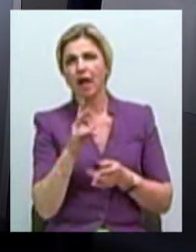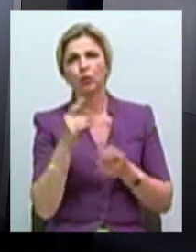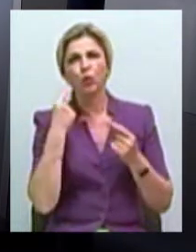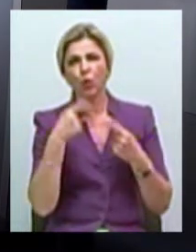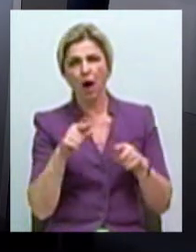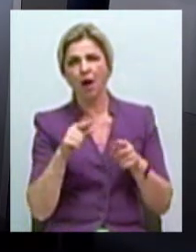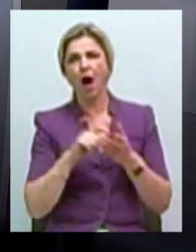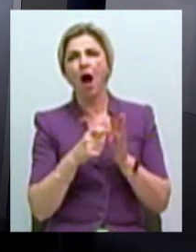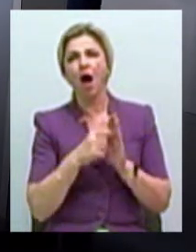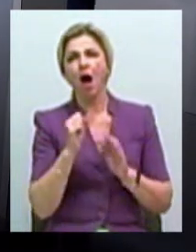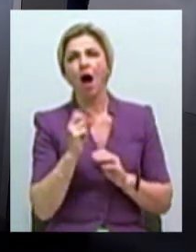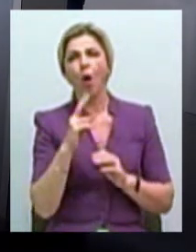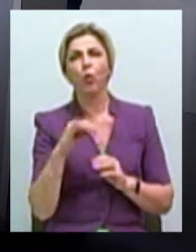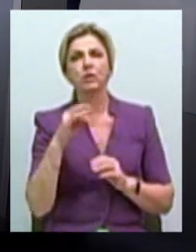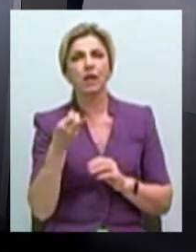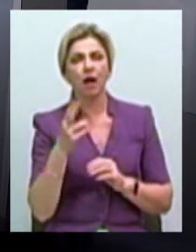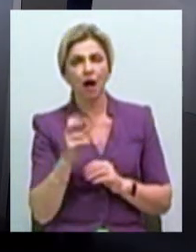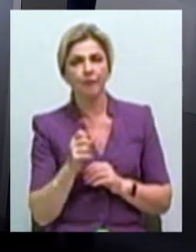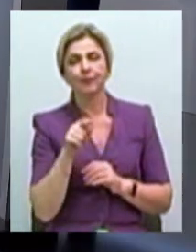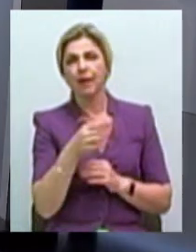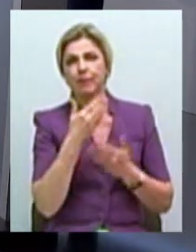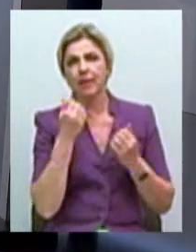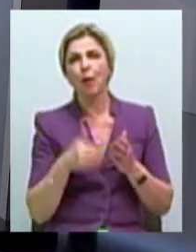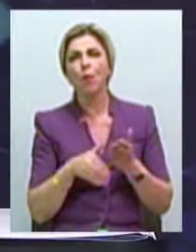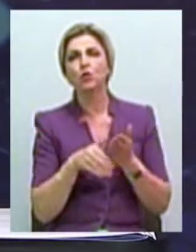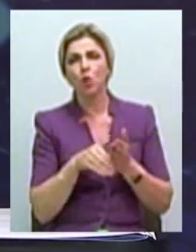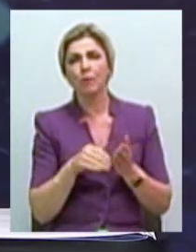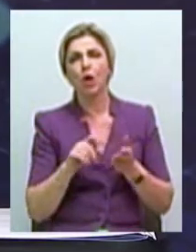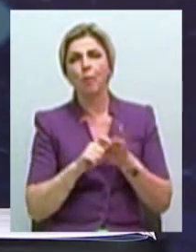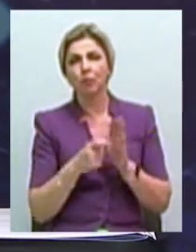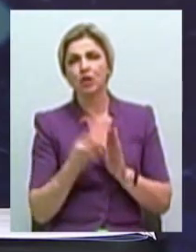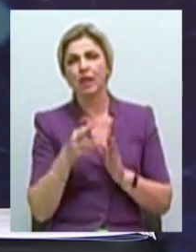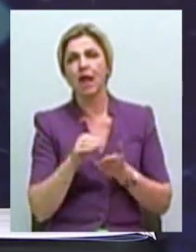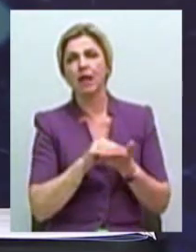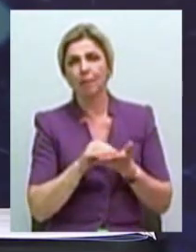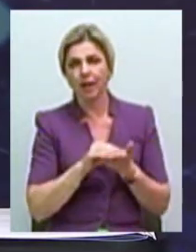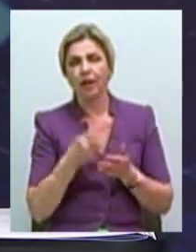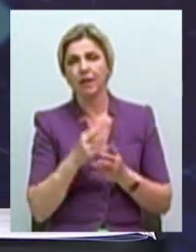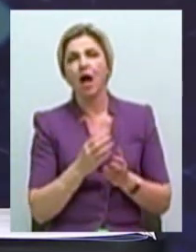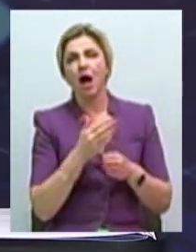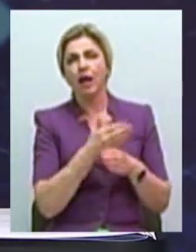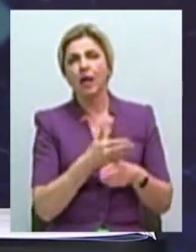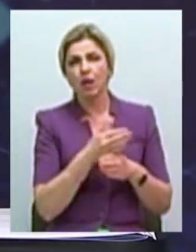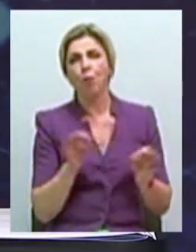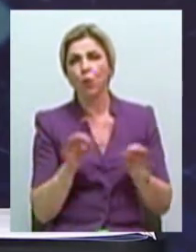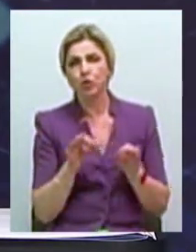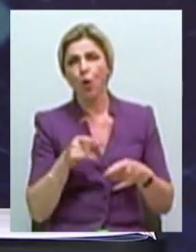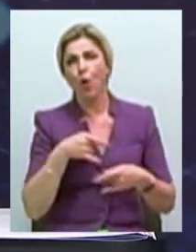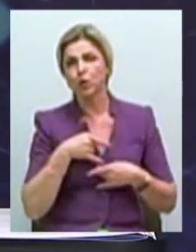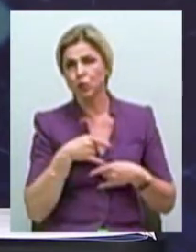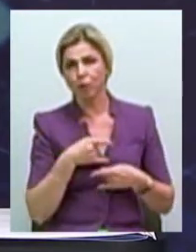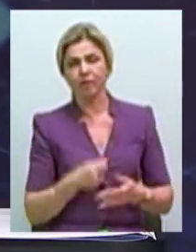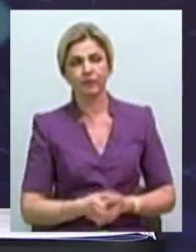в цьому зданні нет подсобних поміщень для репетиції, для хранення музыкальних інструментів, костюмів,